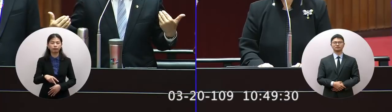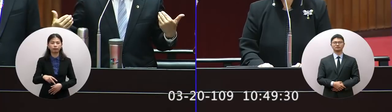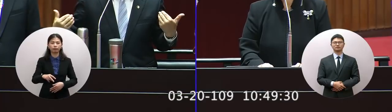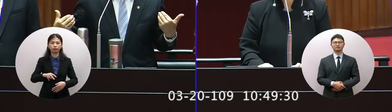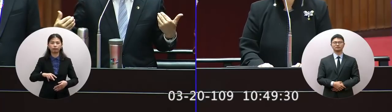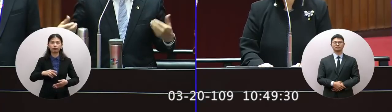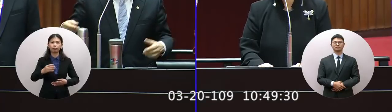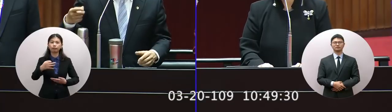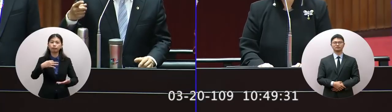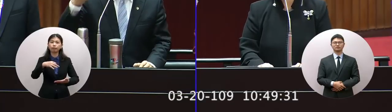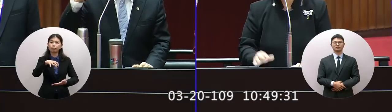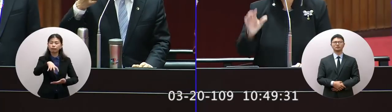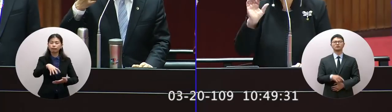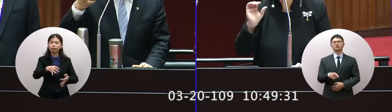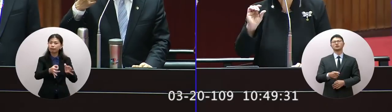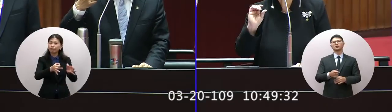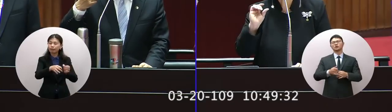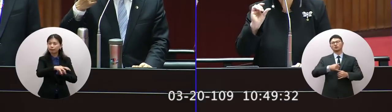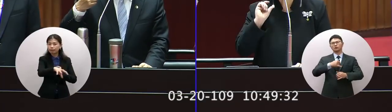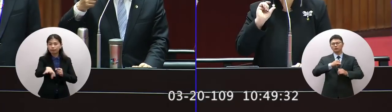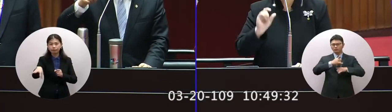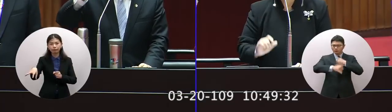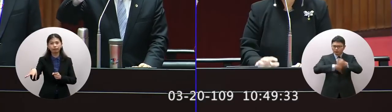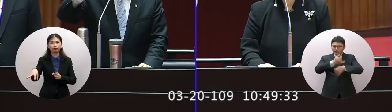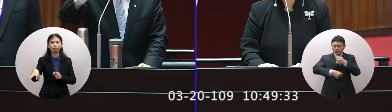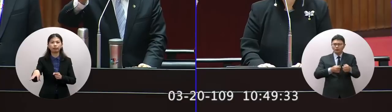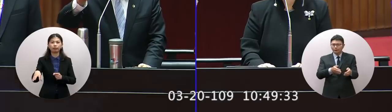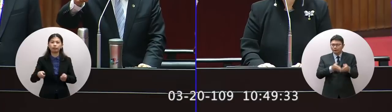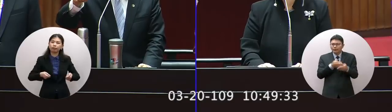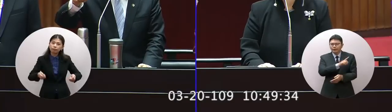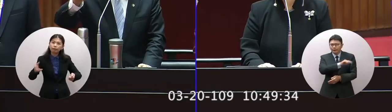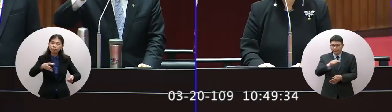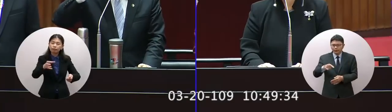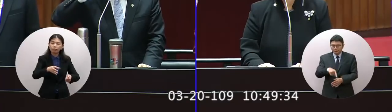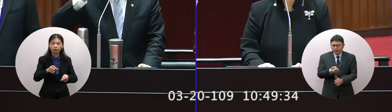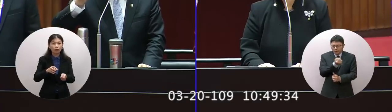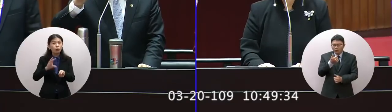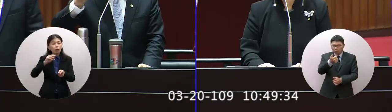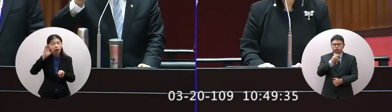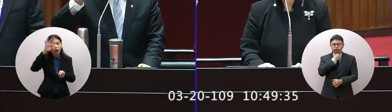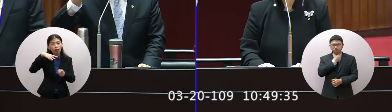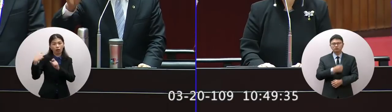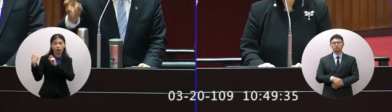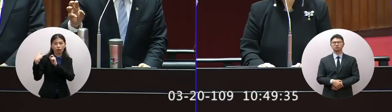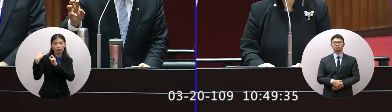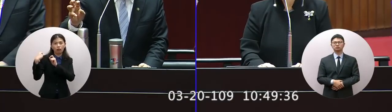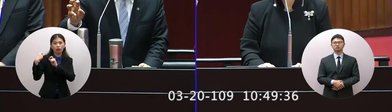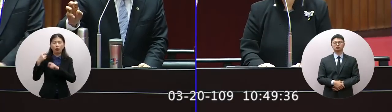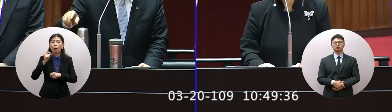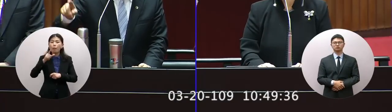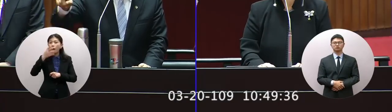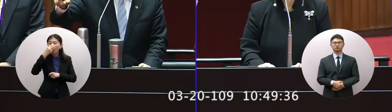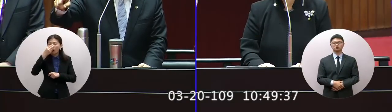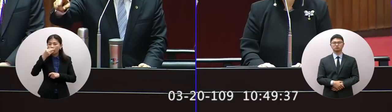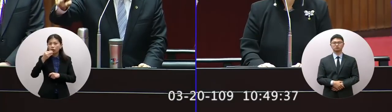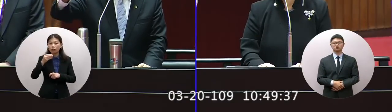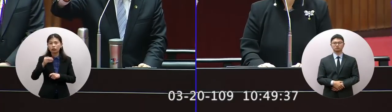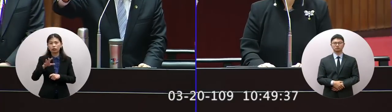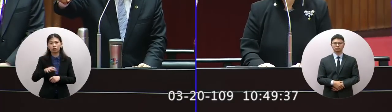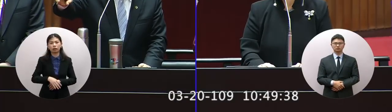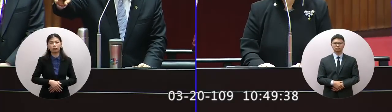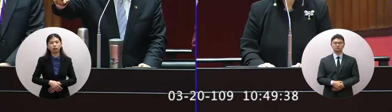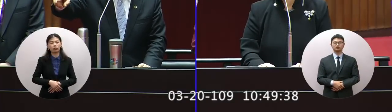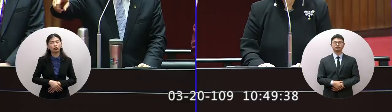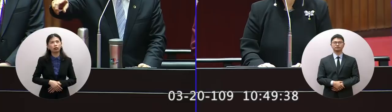衛生他們都很要緊民生必需品我們要看這個好對不對你有看前衛那個賣衛生有一次